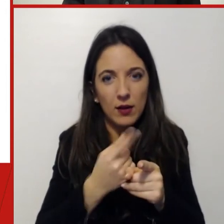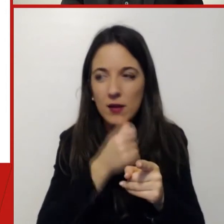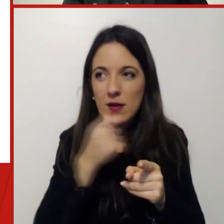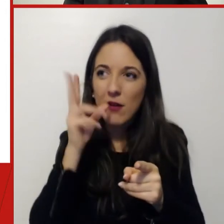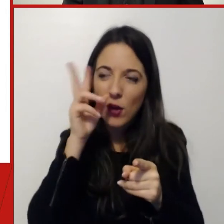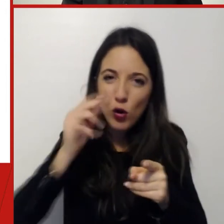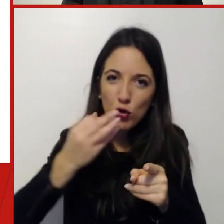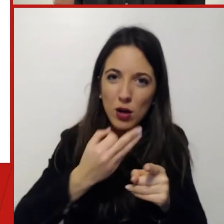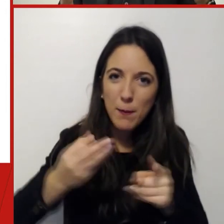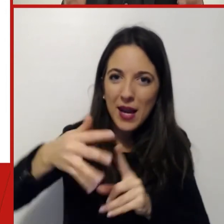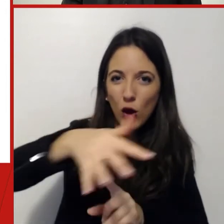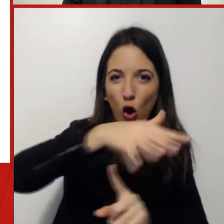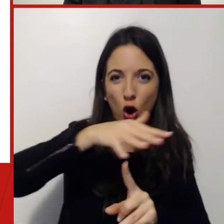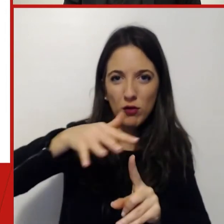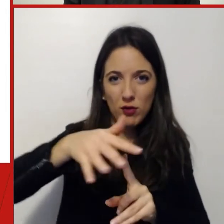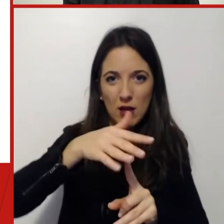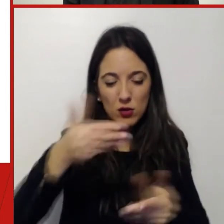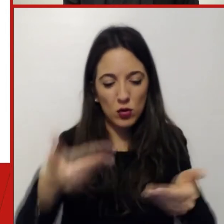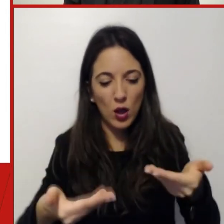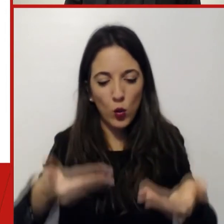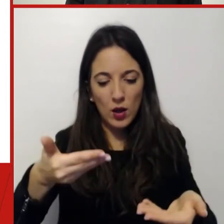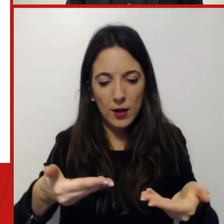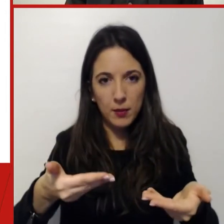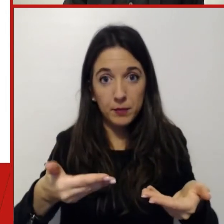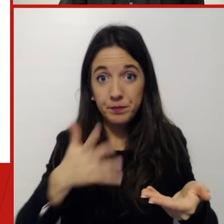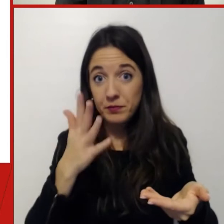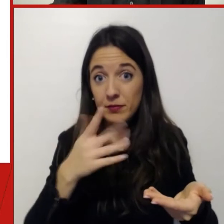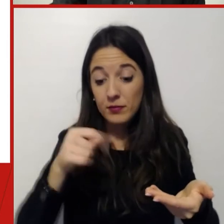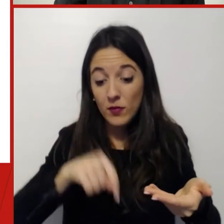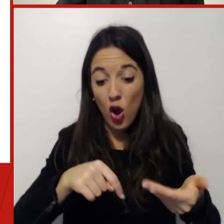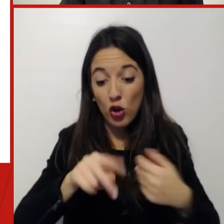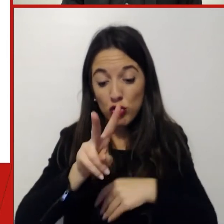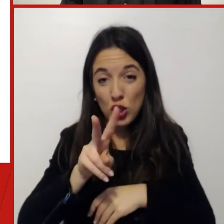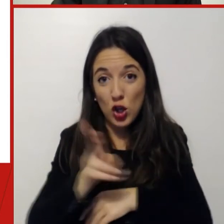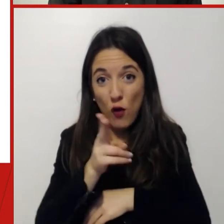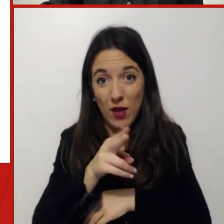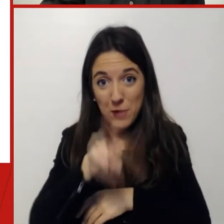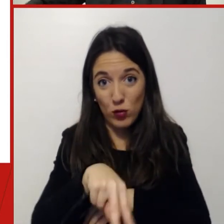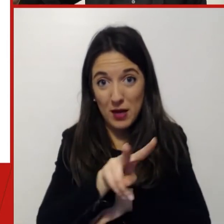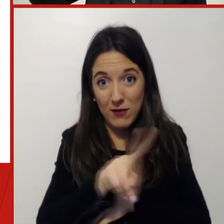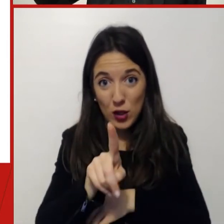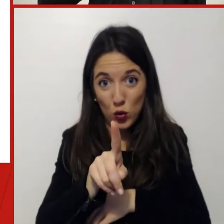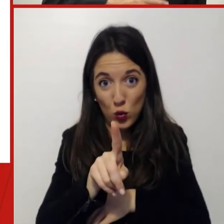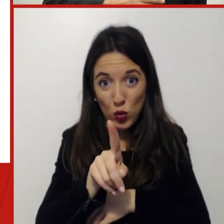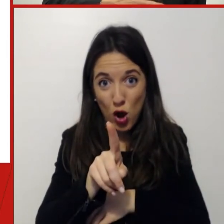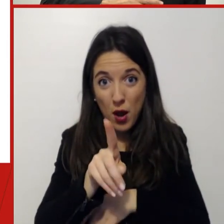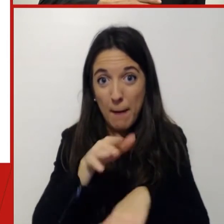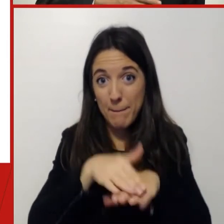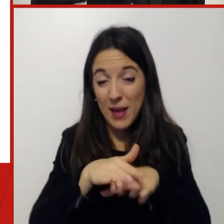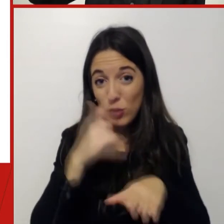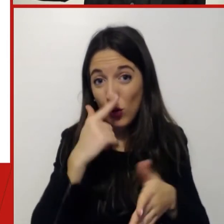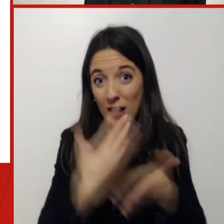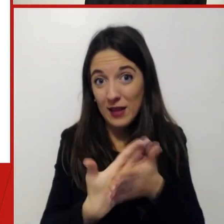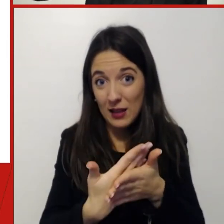intelligente oggi a novembre del 2021 è diverso da quello che era intelligente a maggio del